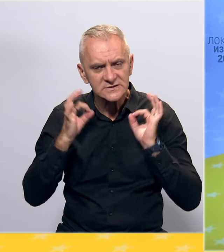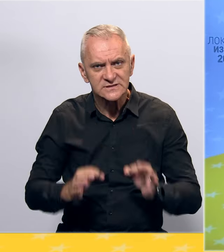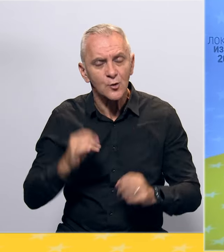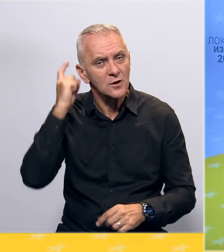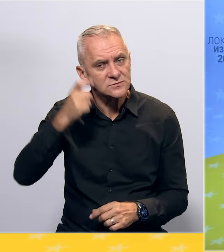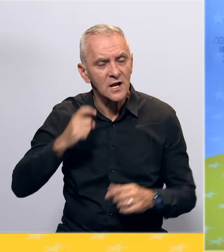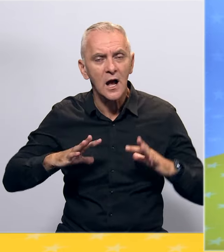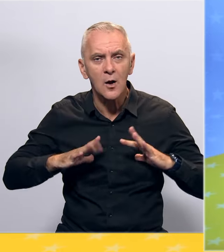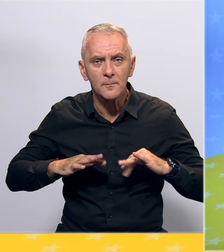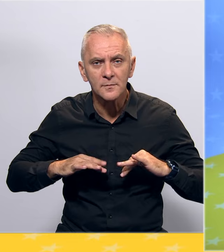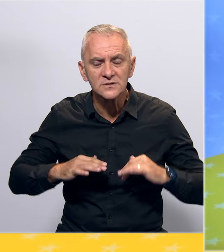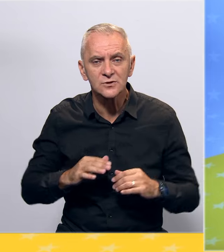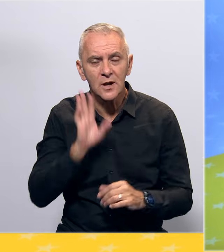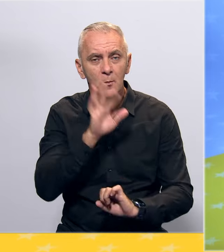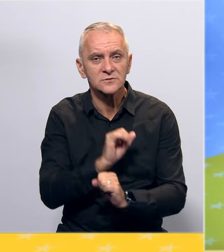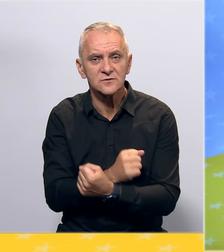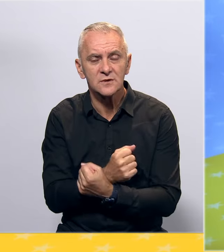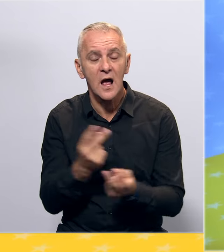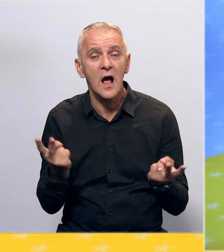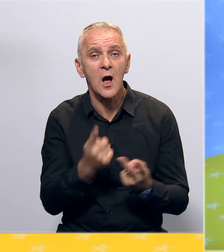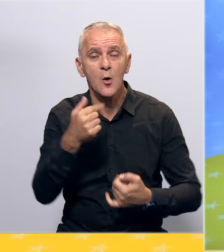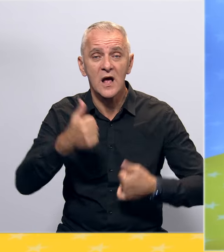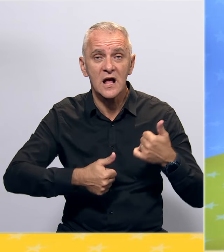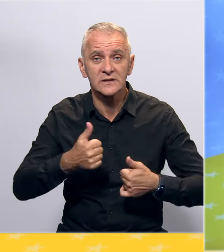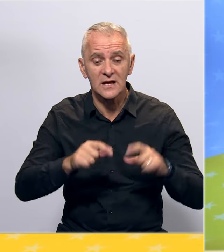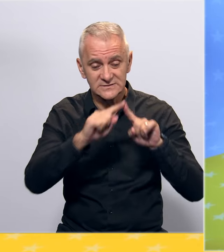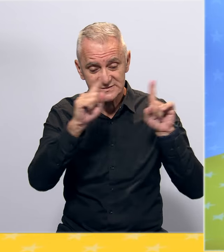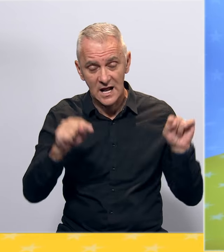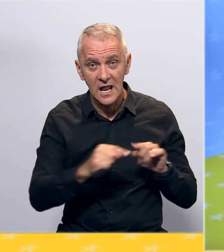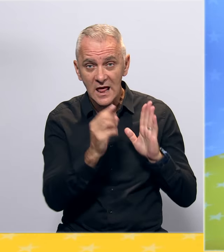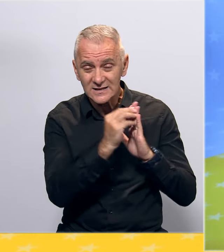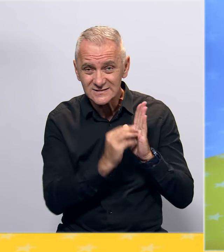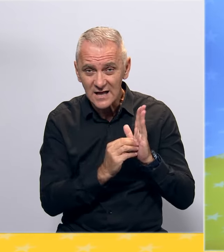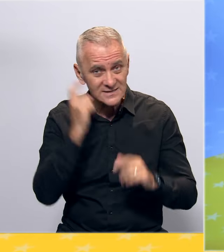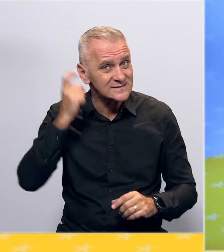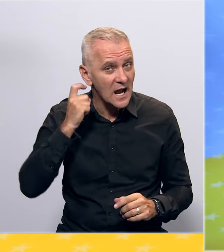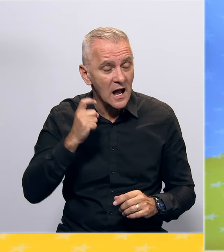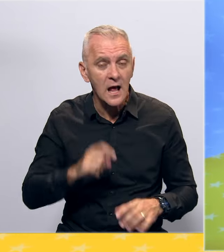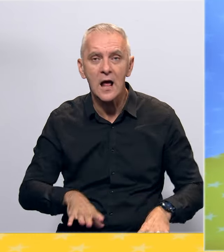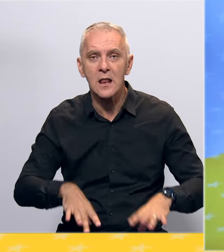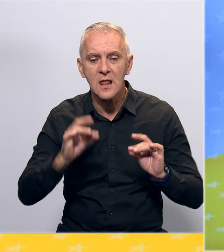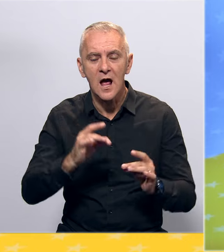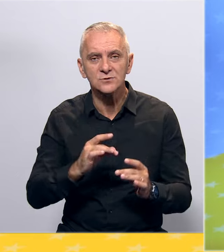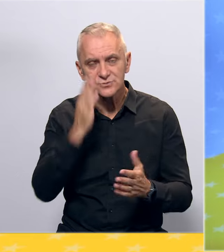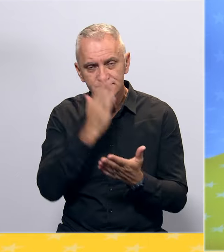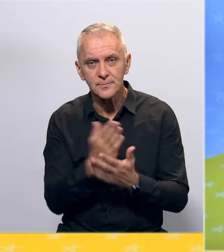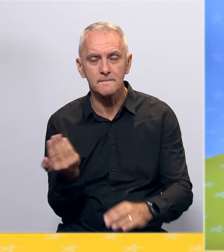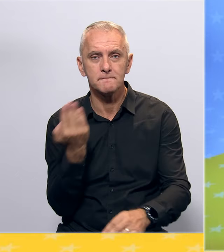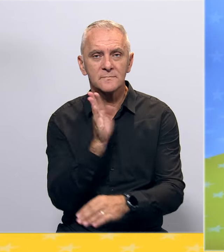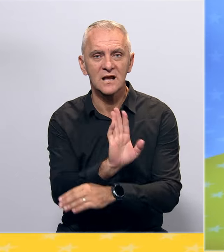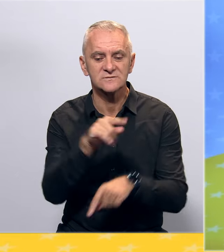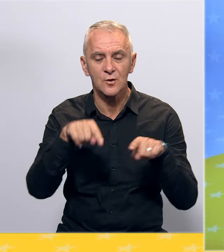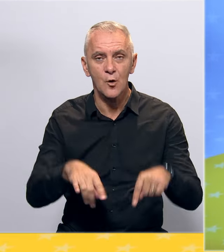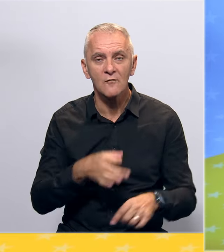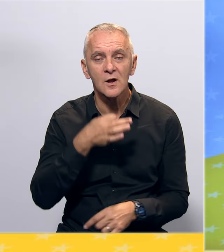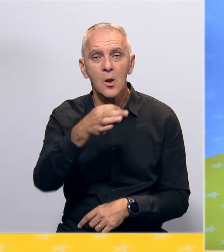penzionera, umirovljenika Bih, kao i kandidatima sa liste stranke, naći adekvatnog predstavnika za ove